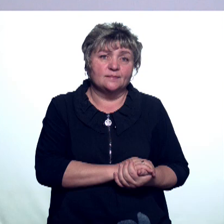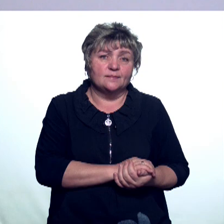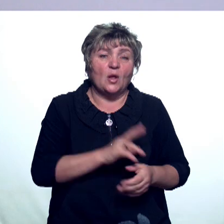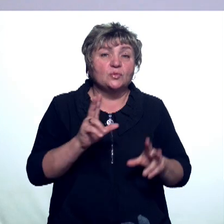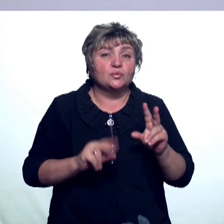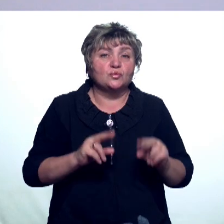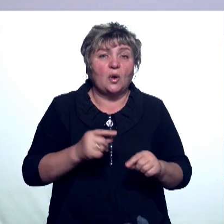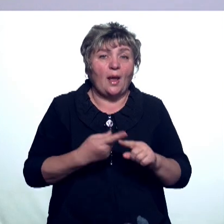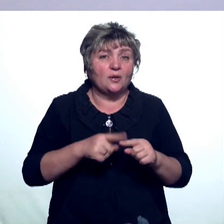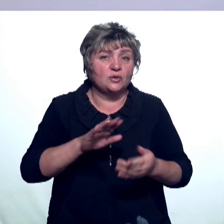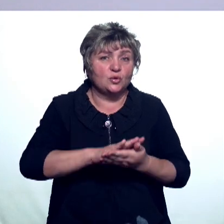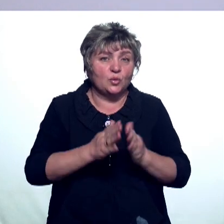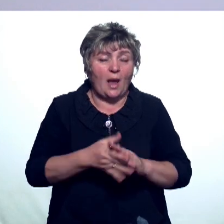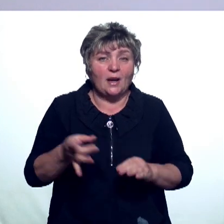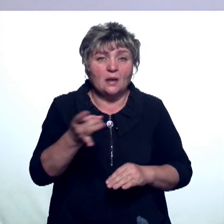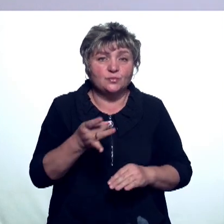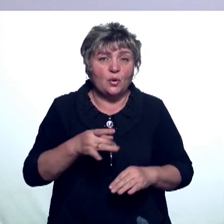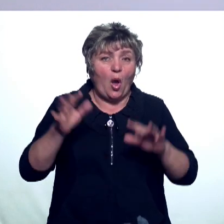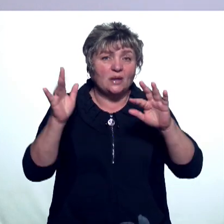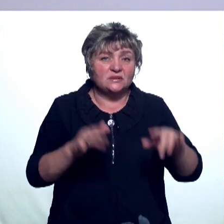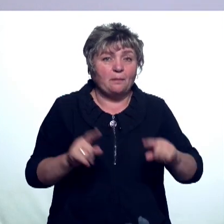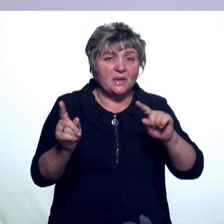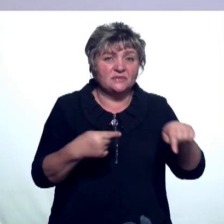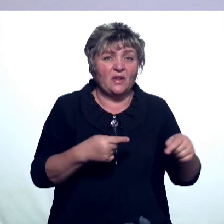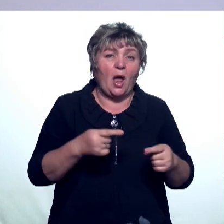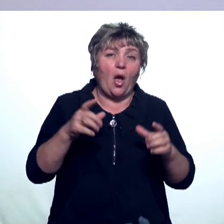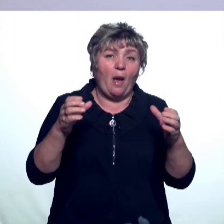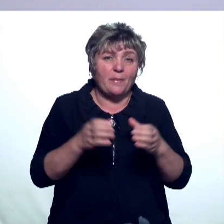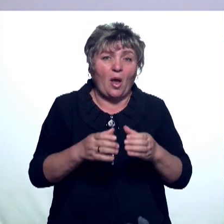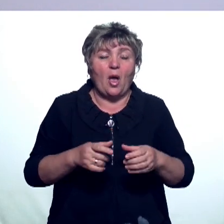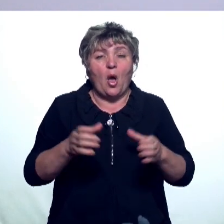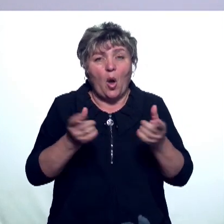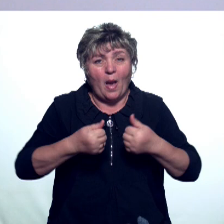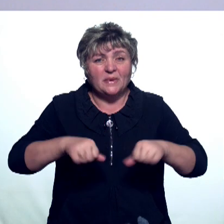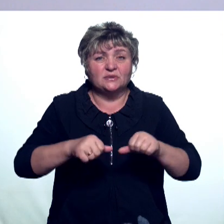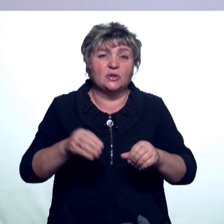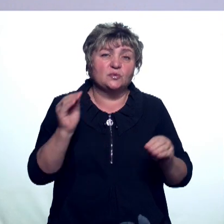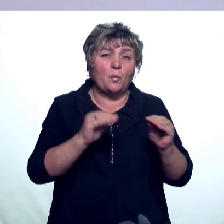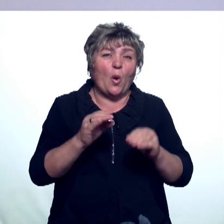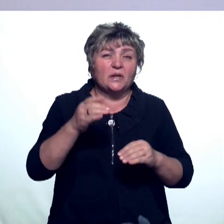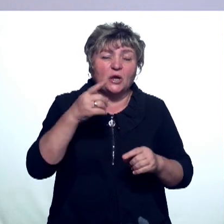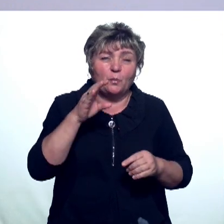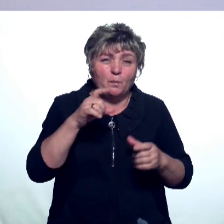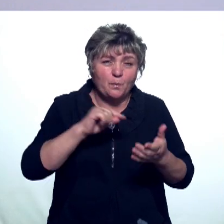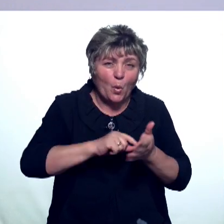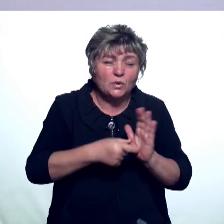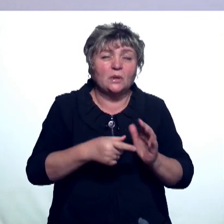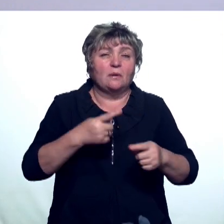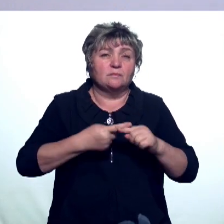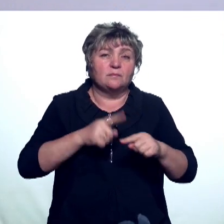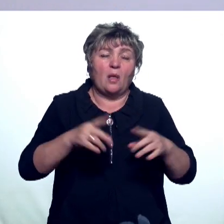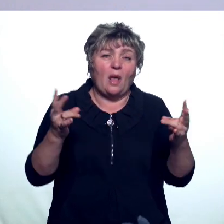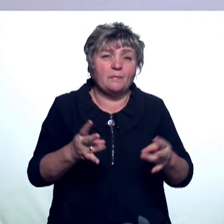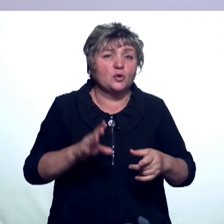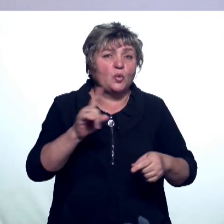С учетом эпидситуации в республике проходит и осенняя призывная кампания. Призывные комиссии и сборный пункт обеспечены всем необходимым, чтобы не